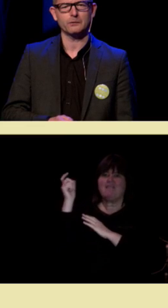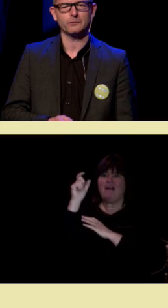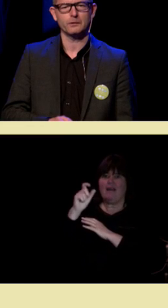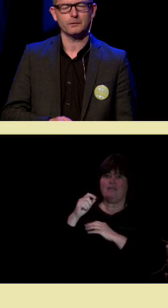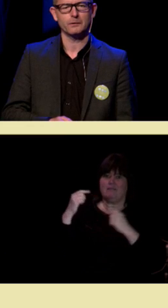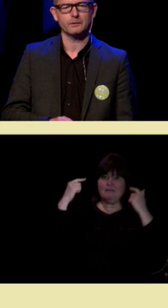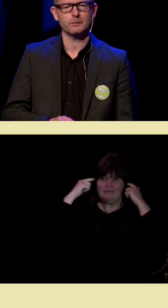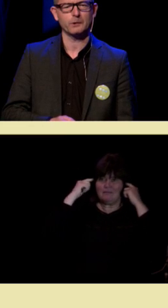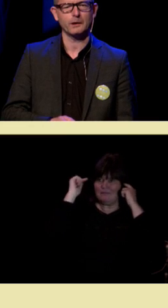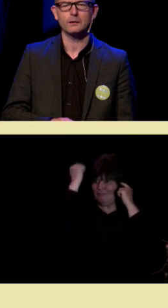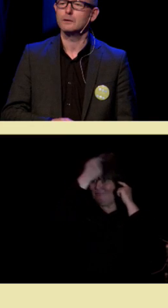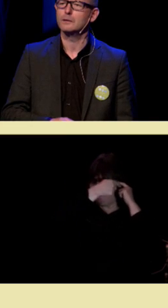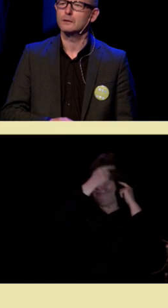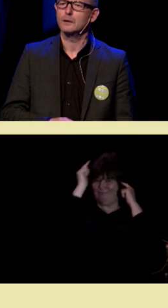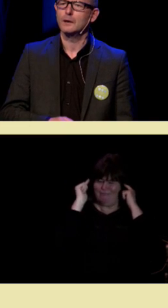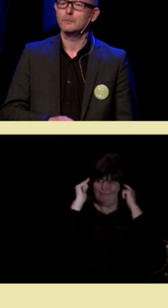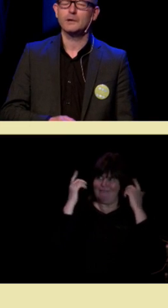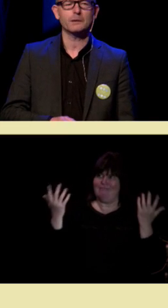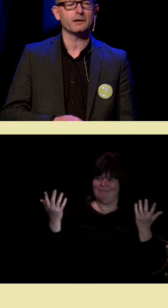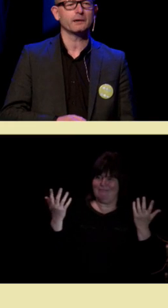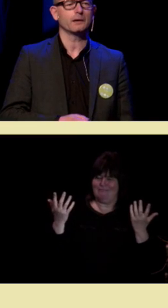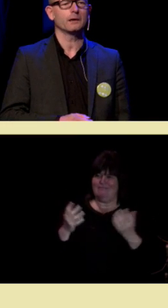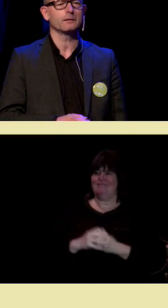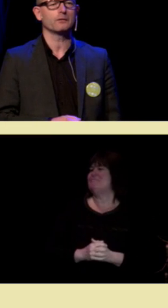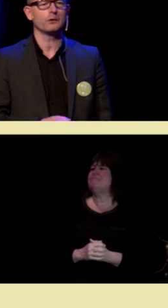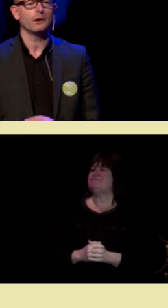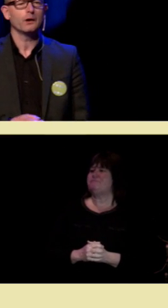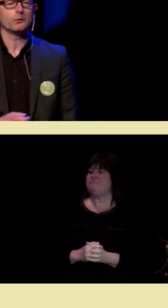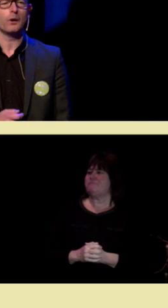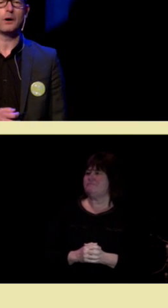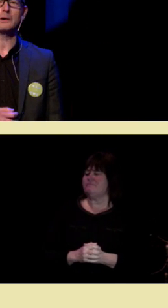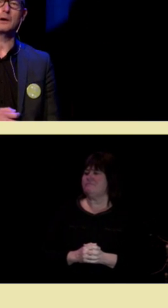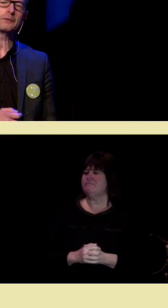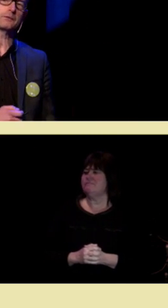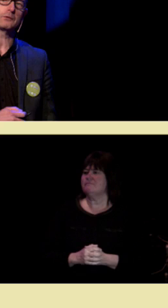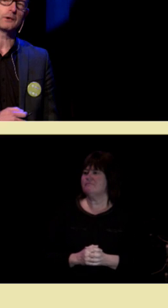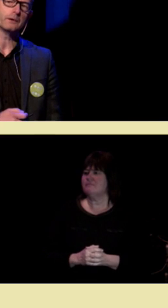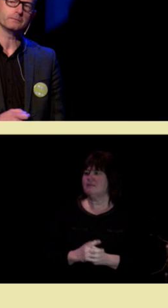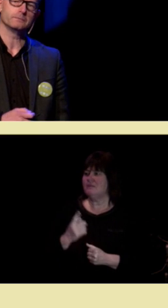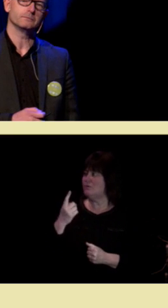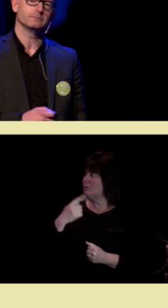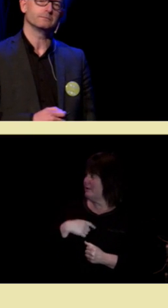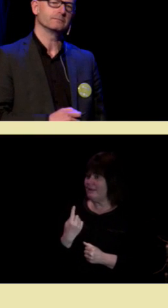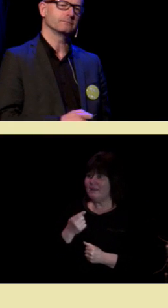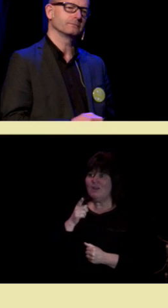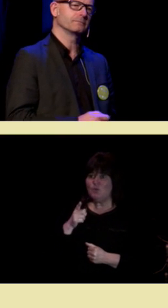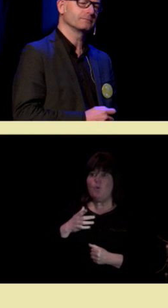enkelt av oss. Tenk på det. Men legg merke til en ting. står «Du har hatt», står det.